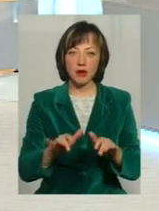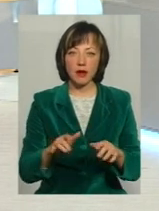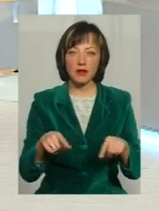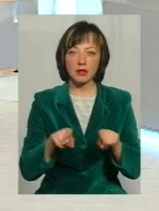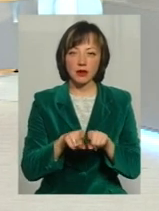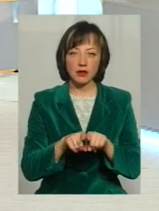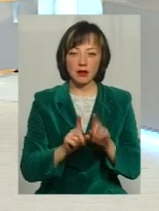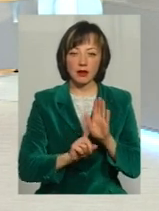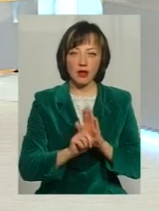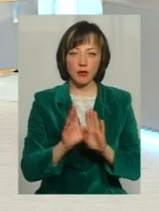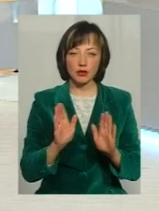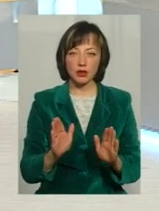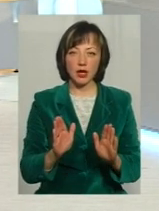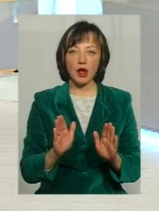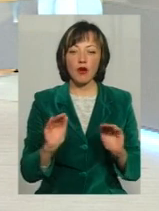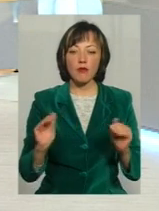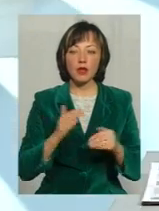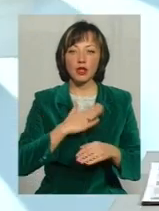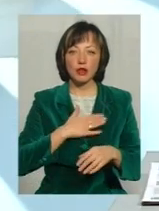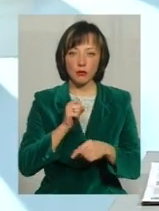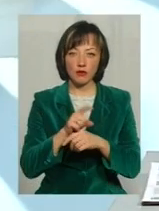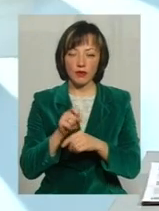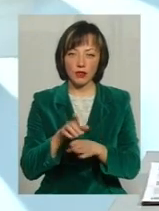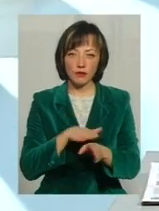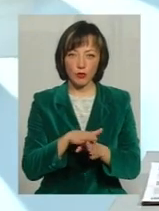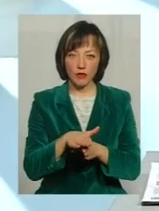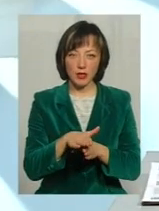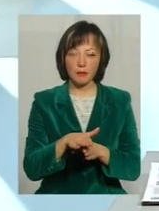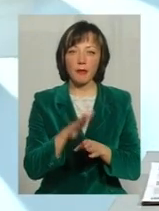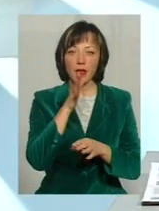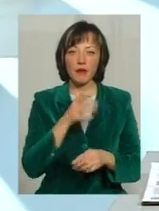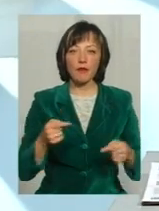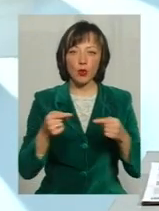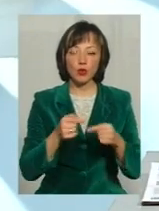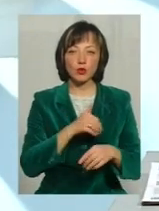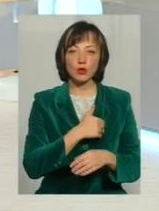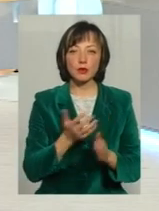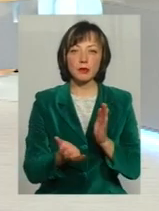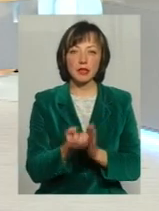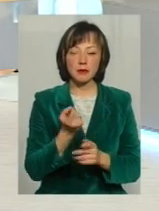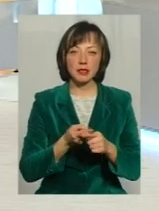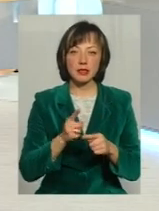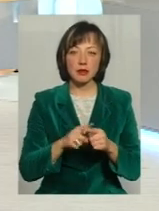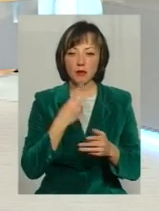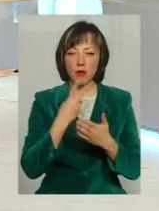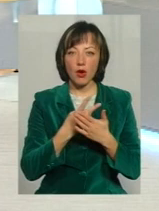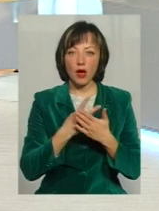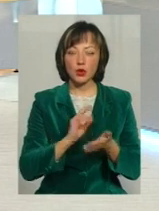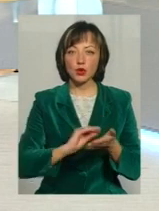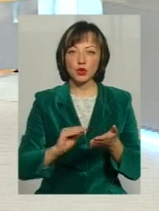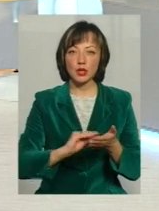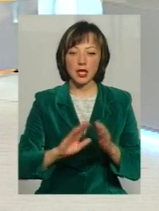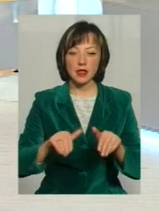кошти, звичайно, не береться В межах наших поноважень відбувається Водночас, хочу підтримати те, що показується в сюжеті,